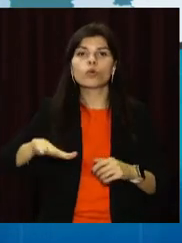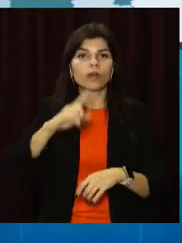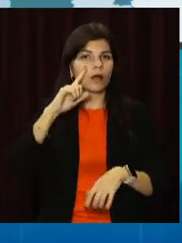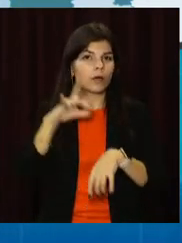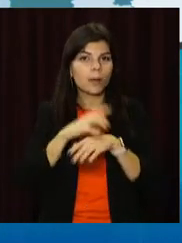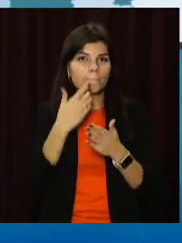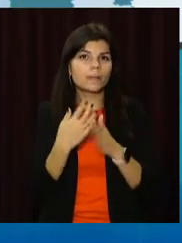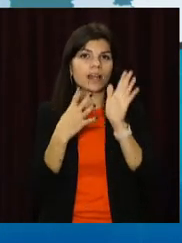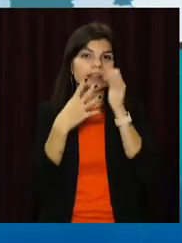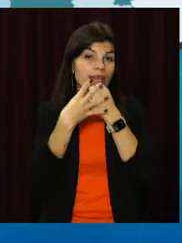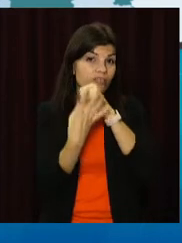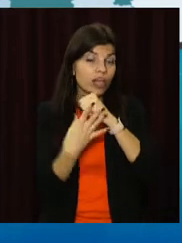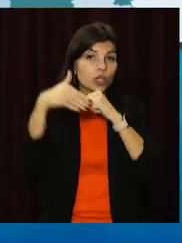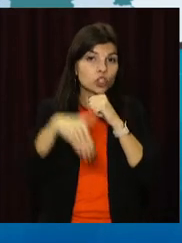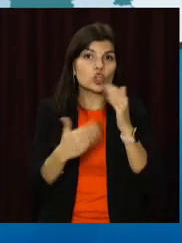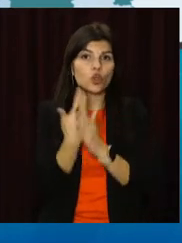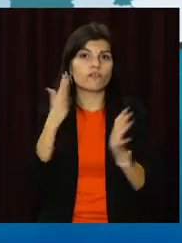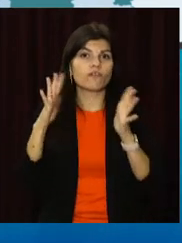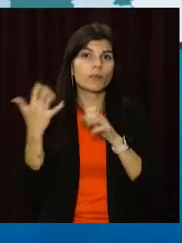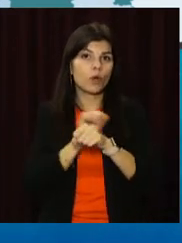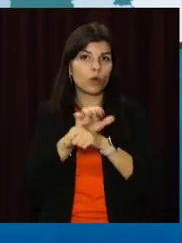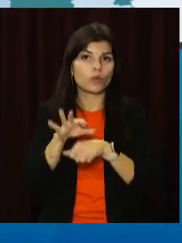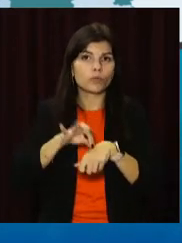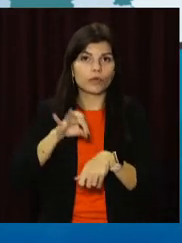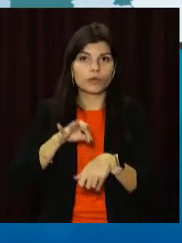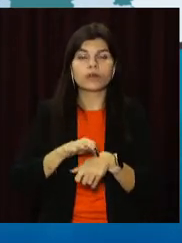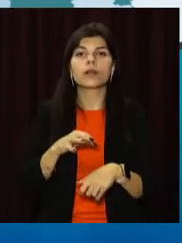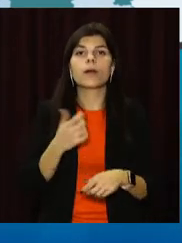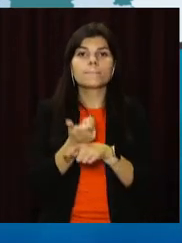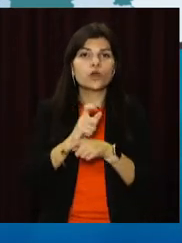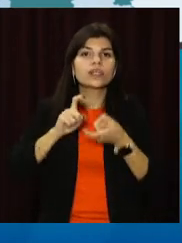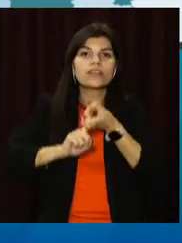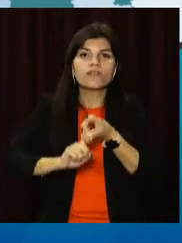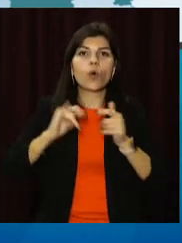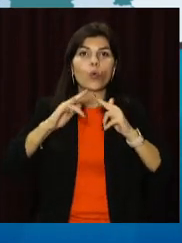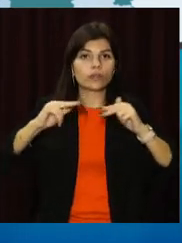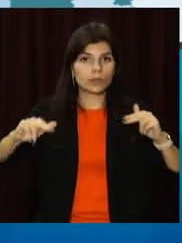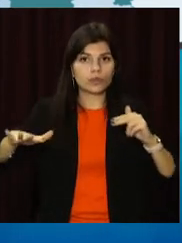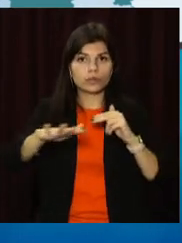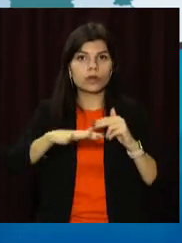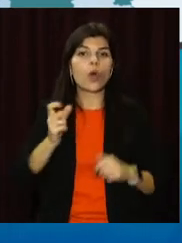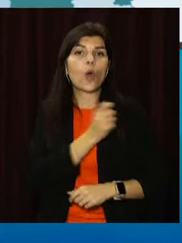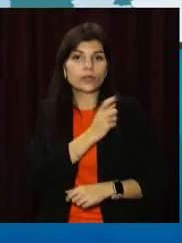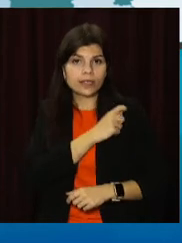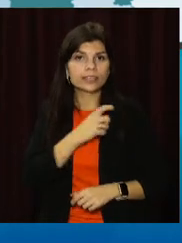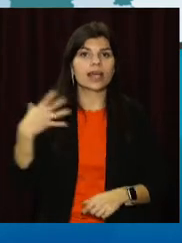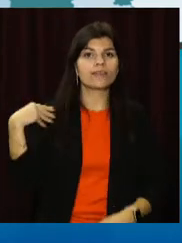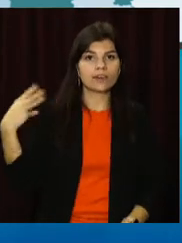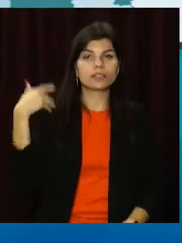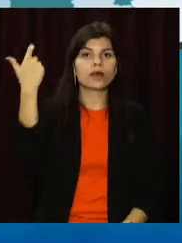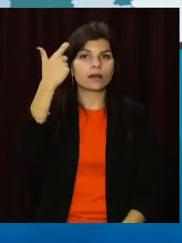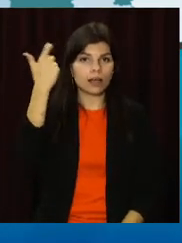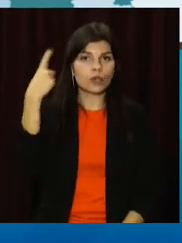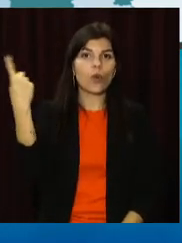зафіксували майже 19 тисяч нових випадків коронавірусу. Найбільше інфікованих у Дніпропетровській, Одеській, Львівській,